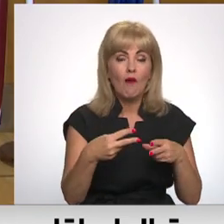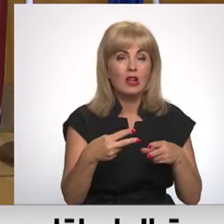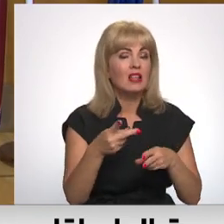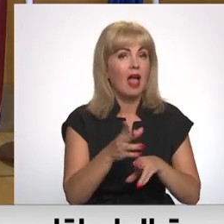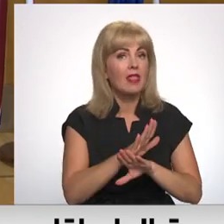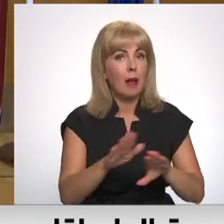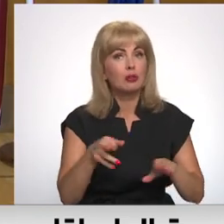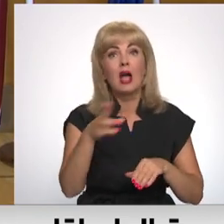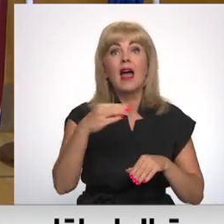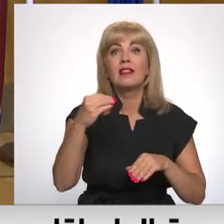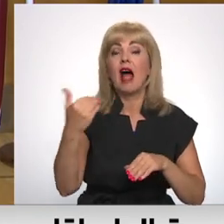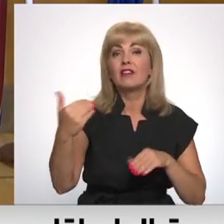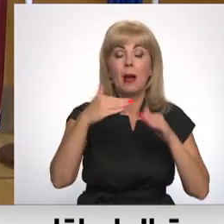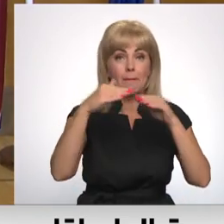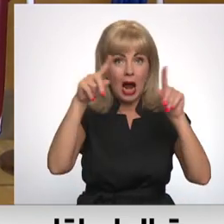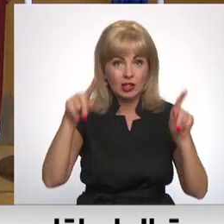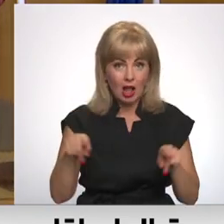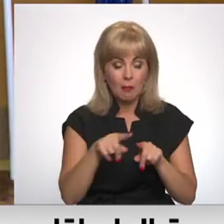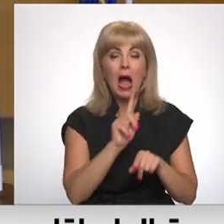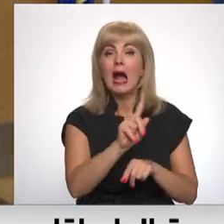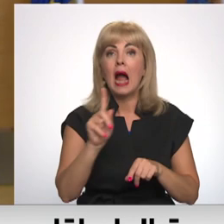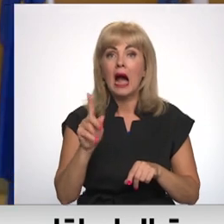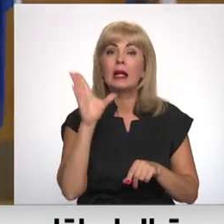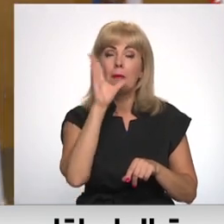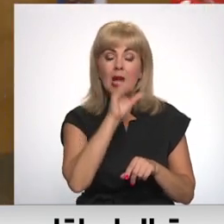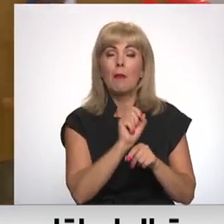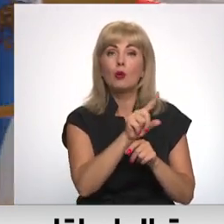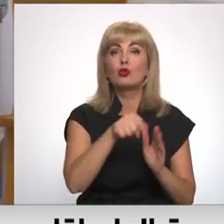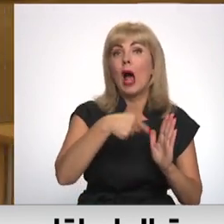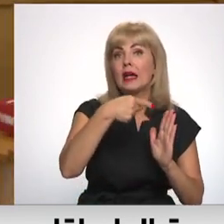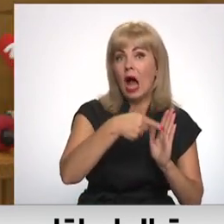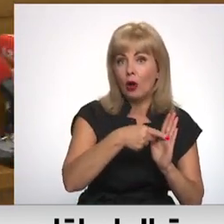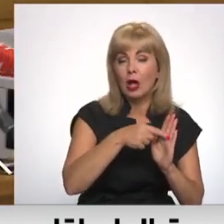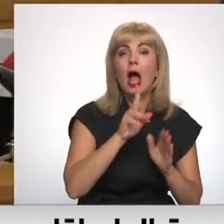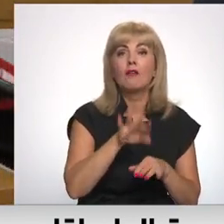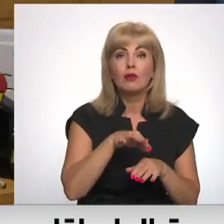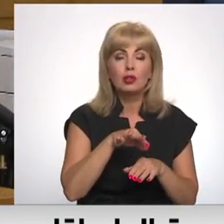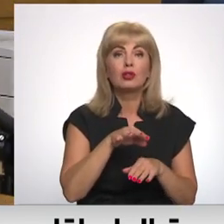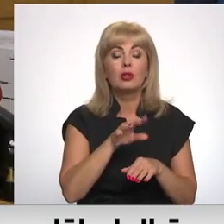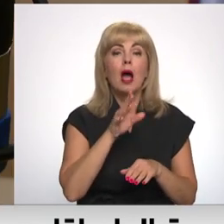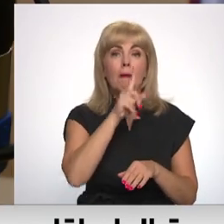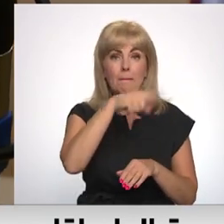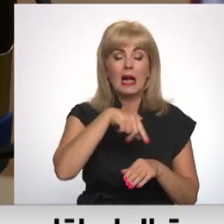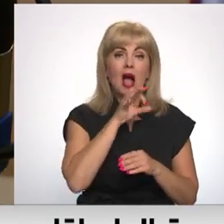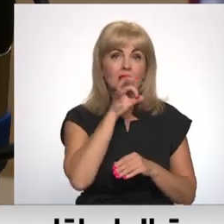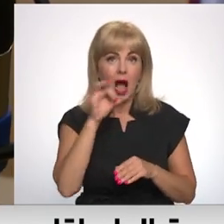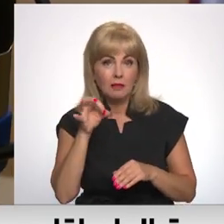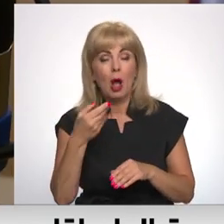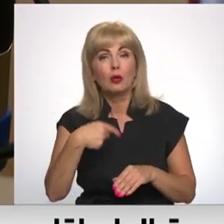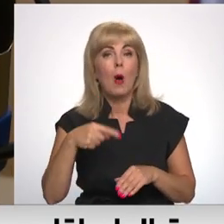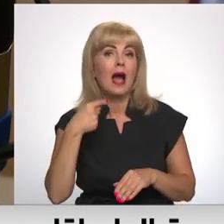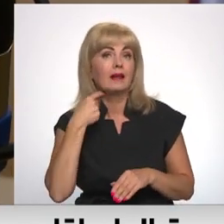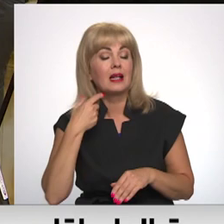Dēlnas mājaslapā ikvienam būšot iespēja uzdot jautājumus, uz kuriem tikšot prasītas atbildes no Rīgas domas.